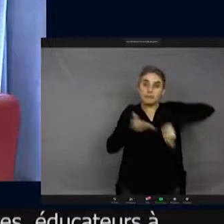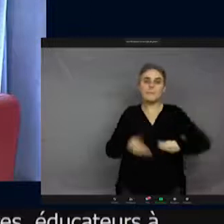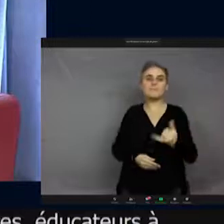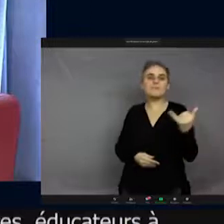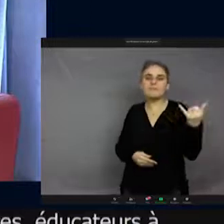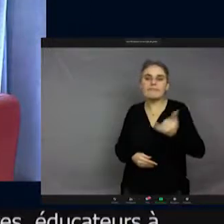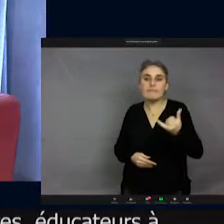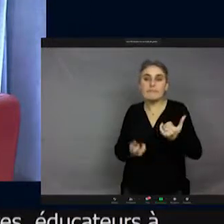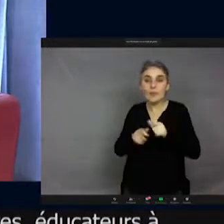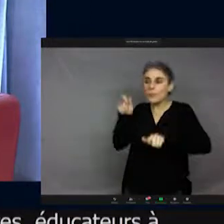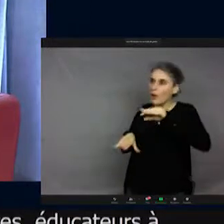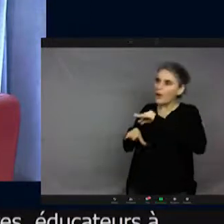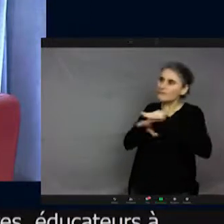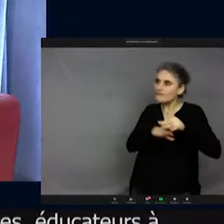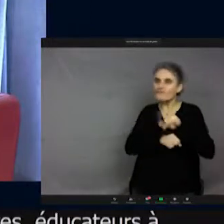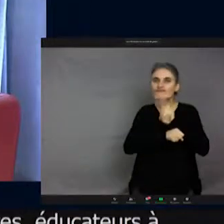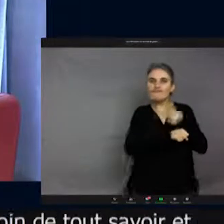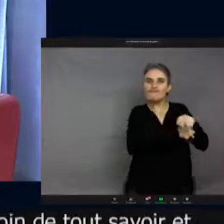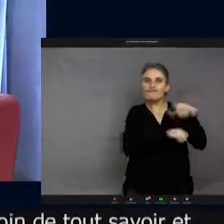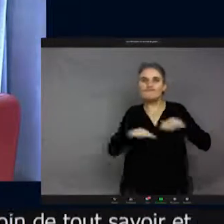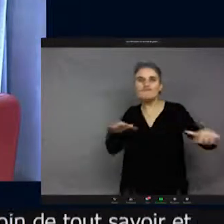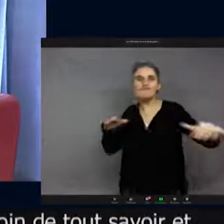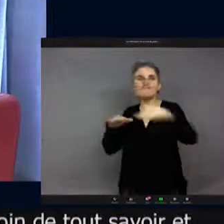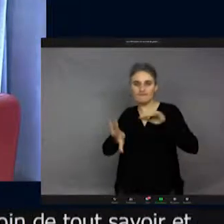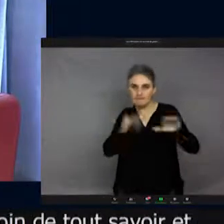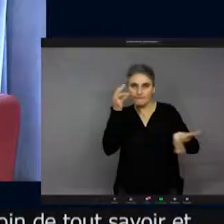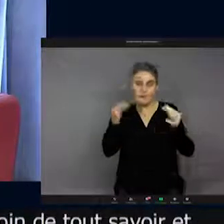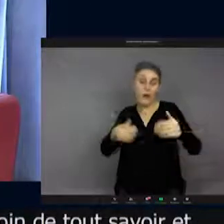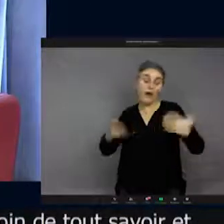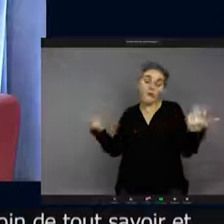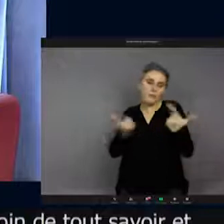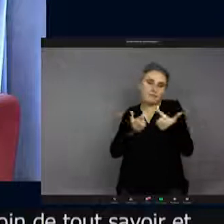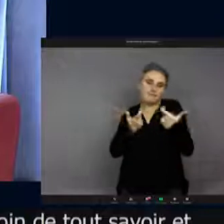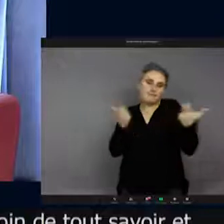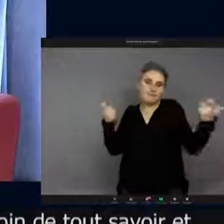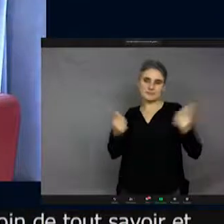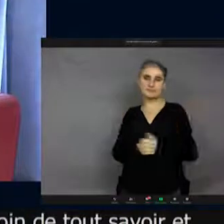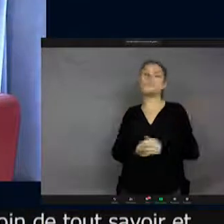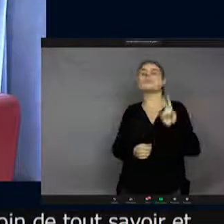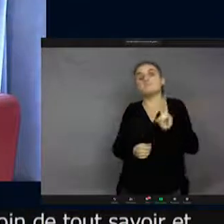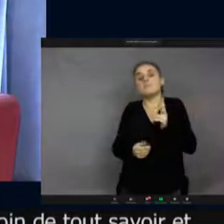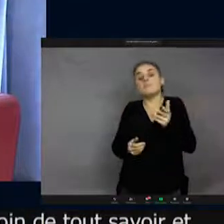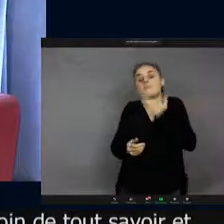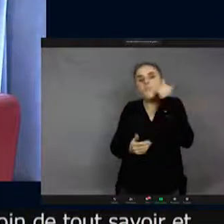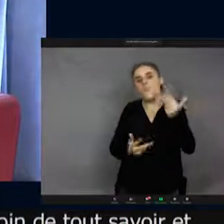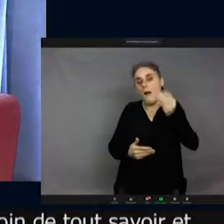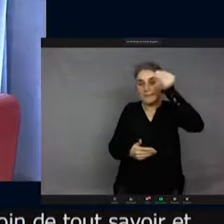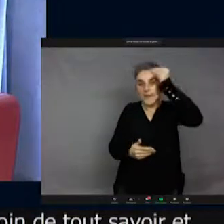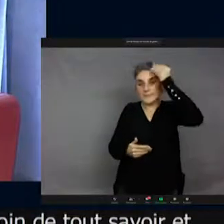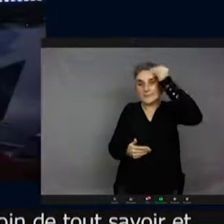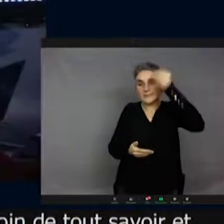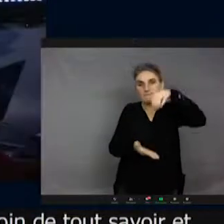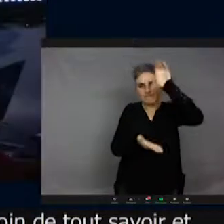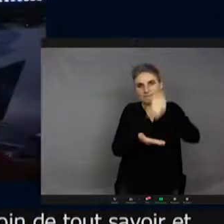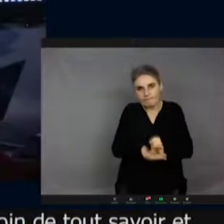emmène des gens découvrir la nature comme ça. Voilà, il a mille façons d'être entomologiste. La voie royale, c'est d'avoir une thèse, d'être un peu studieuse.